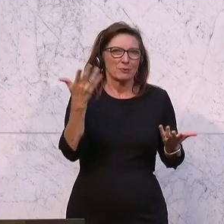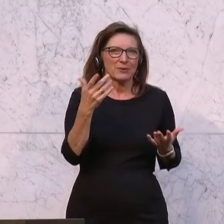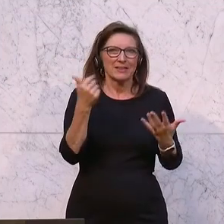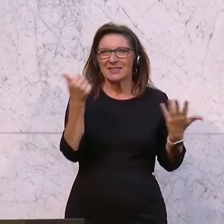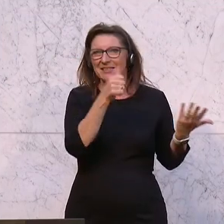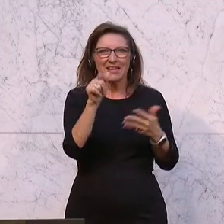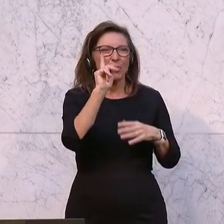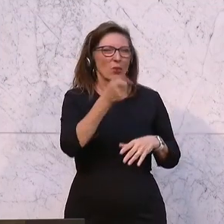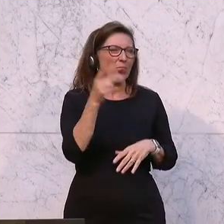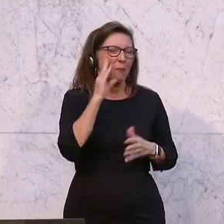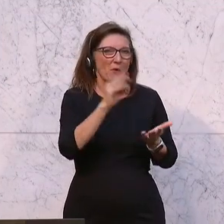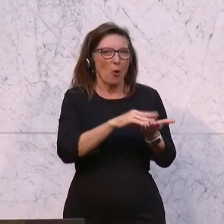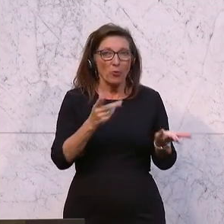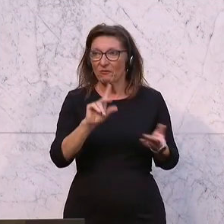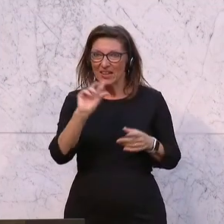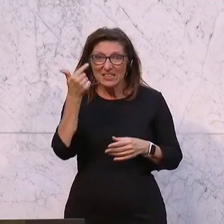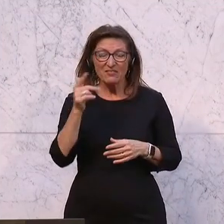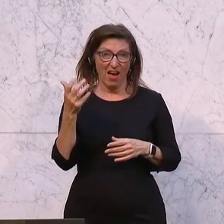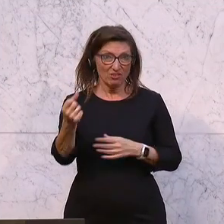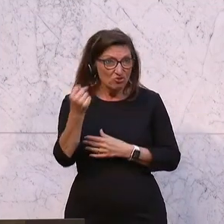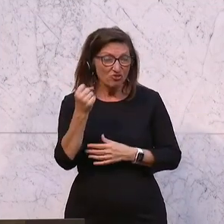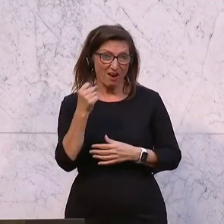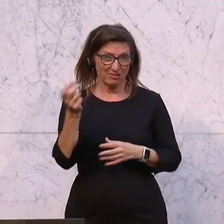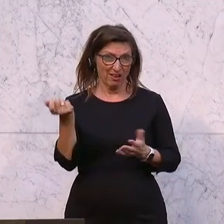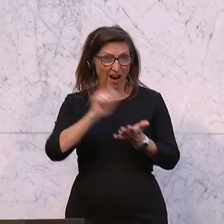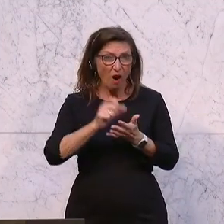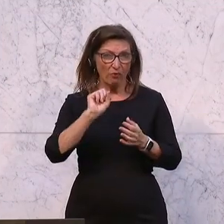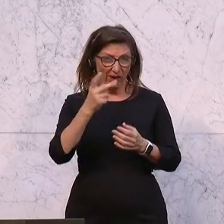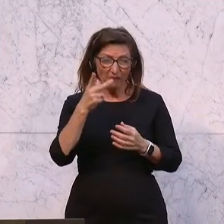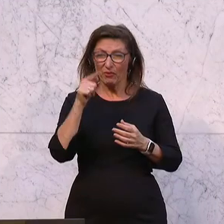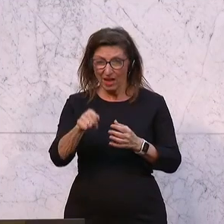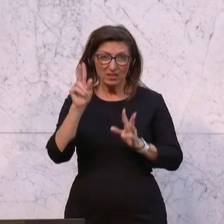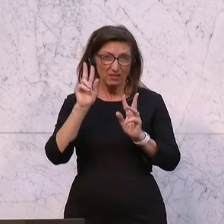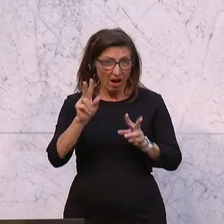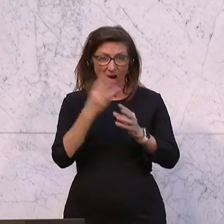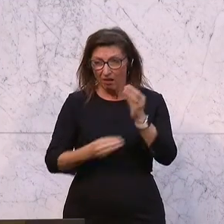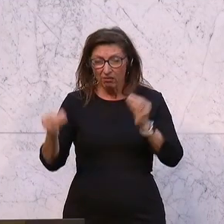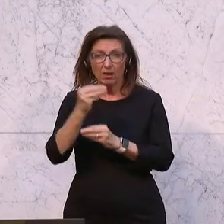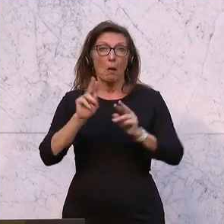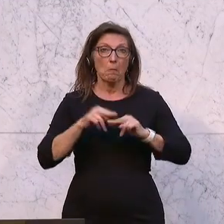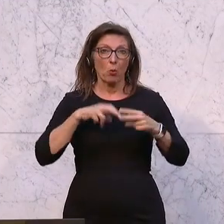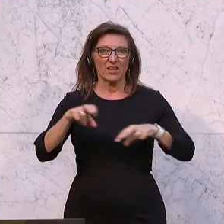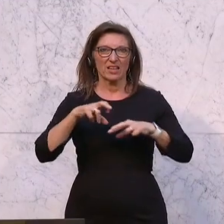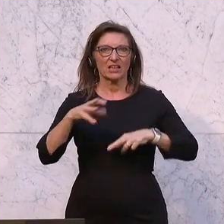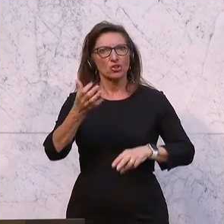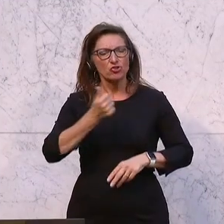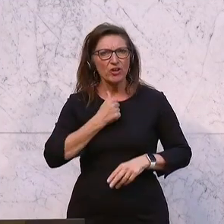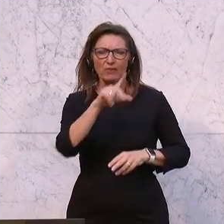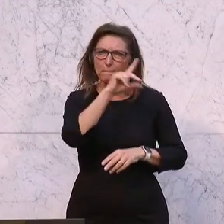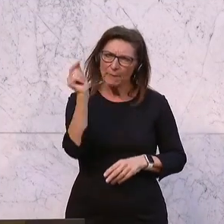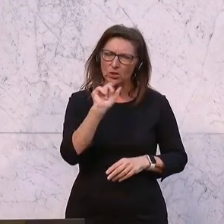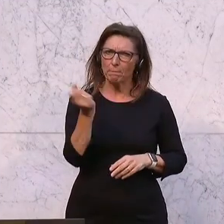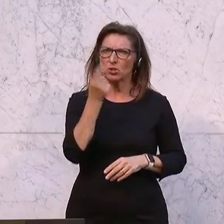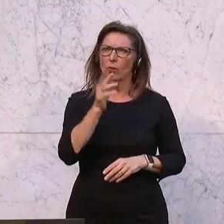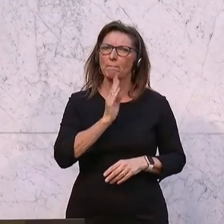haben die zweitstärkste Kaufkraft und die Kaufkraft ist gestiegen. Das heißt, diese Bundesregierung hat dafür gesorgt, dass sich die Menschen und insbesondere